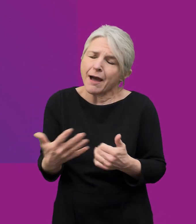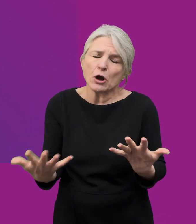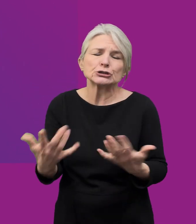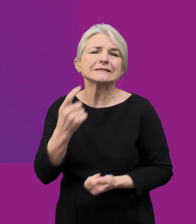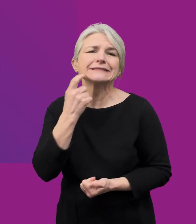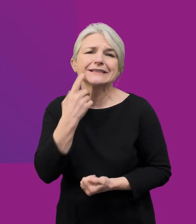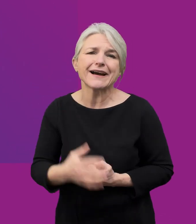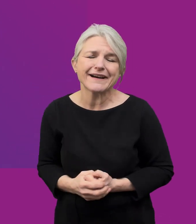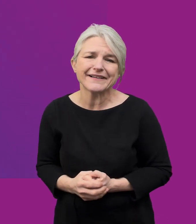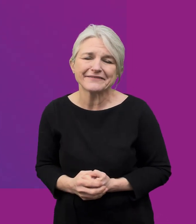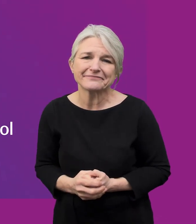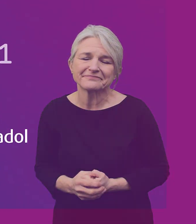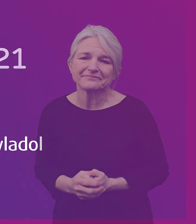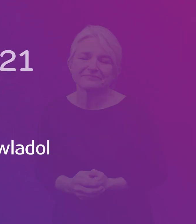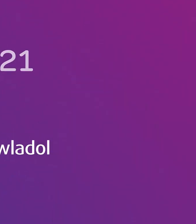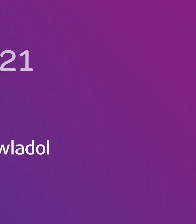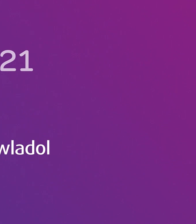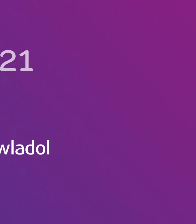yn haws dysgu am eich cymuned.